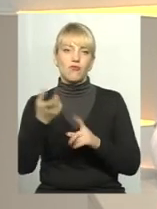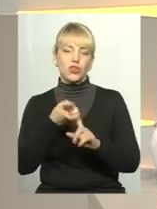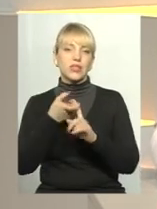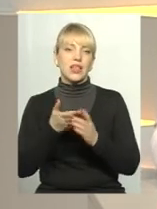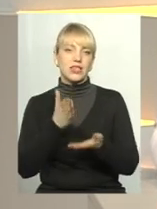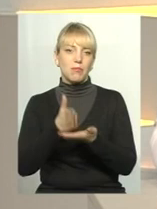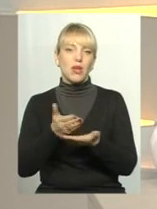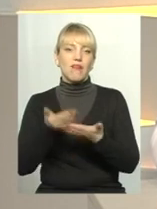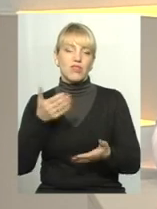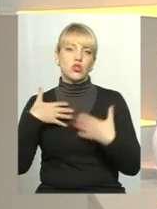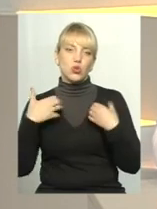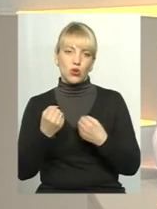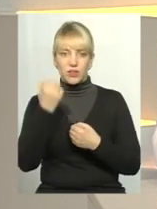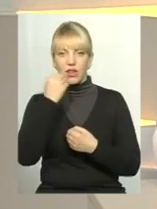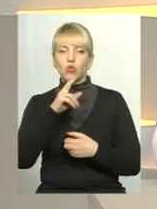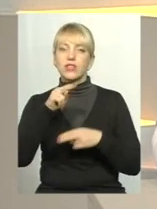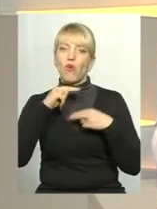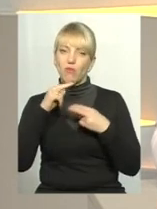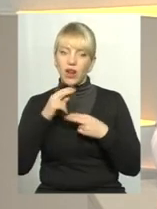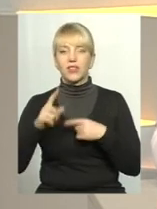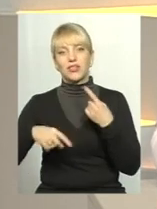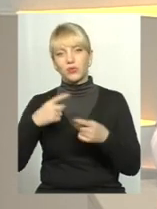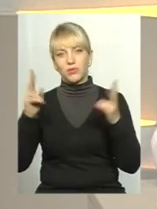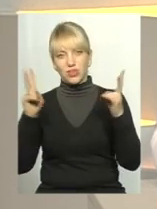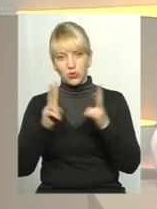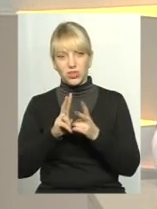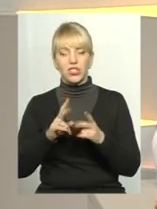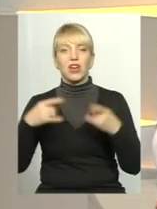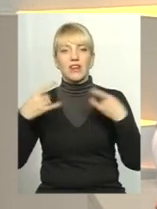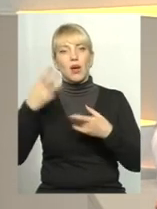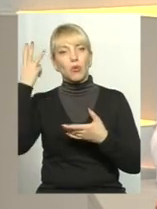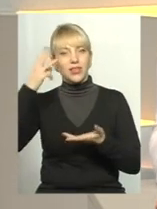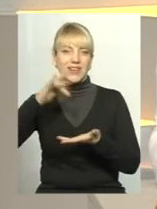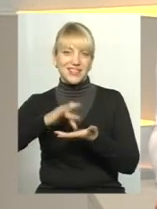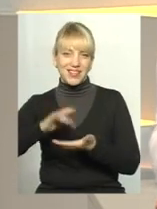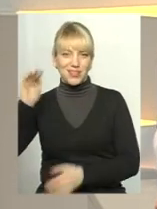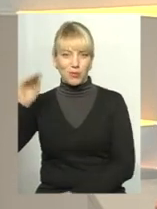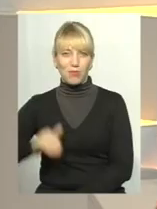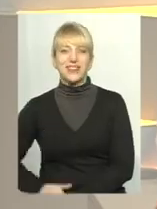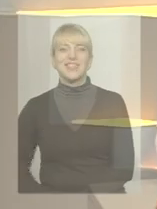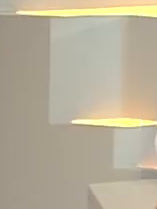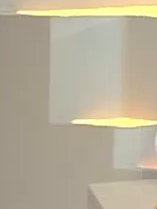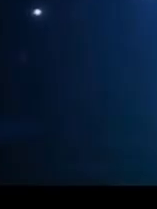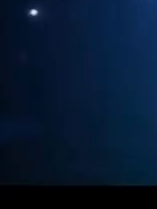напряму від здоров'я. Дякуємо вам за увагу і до наступних зустрічей в ефірі телеканалу «Поділля Центр».